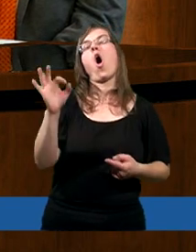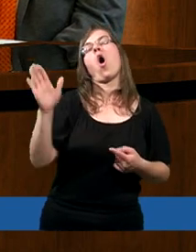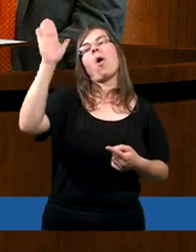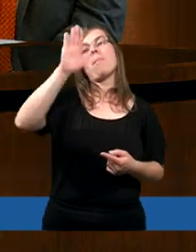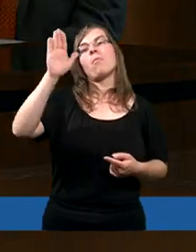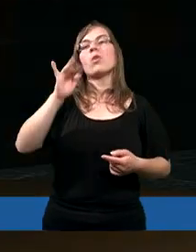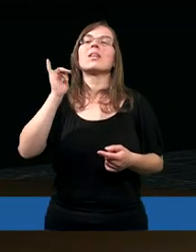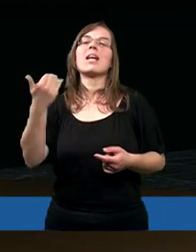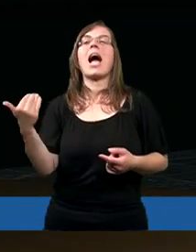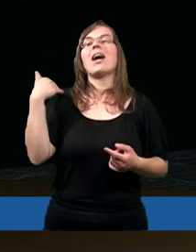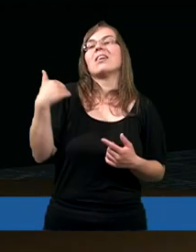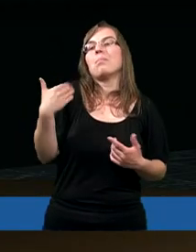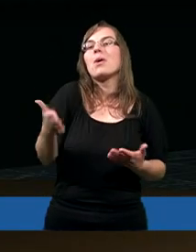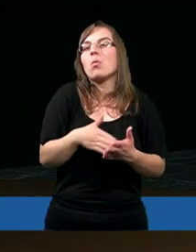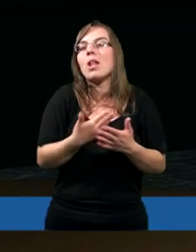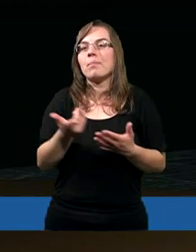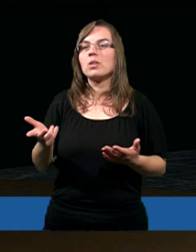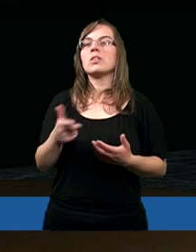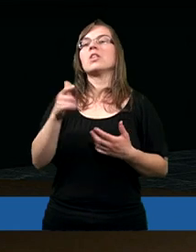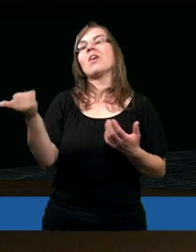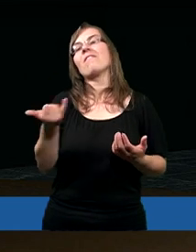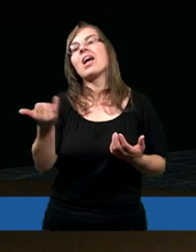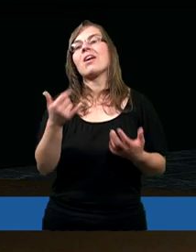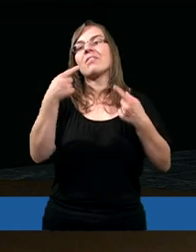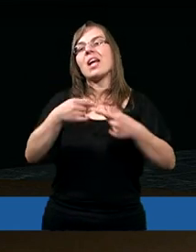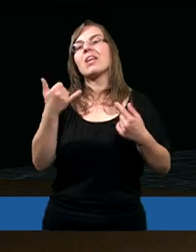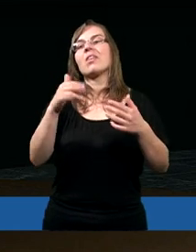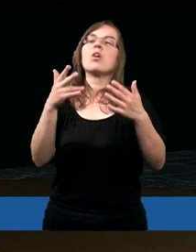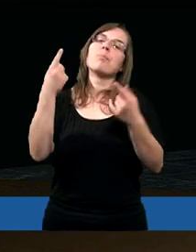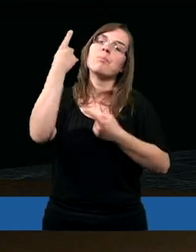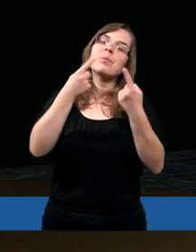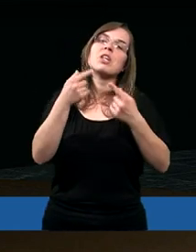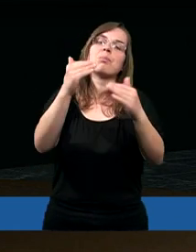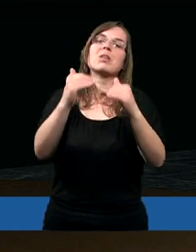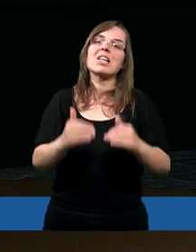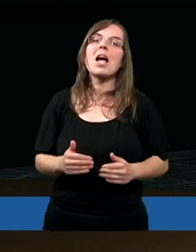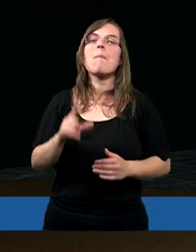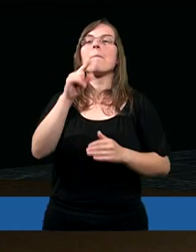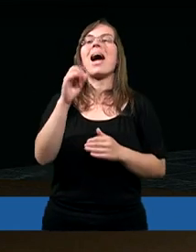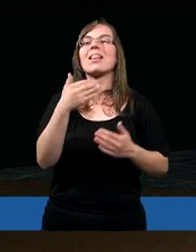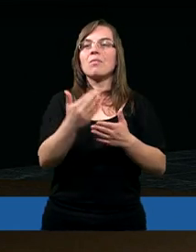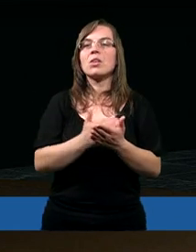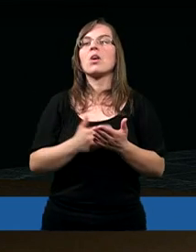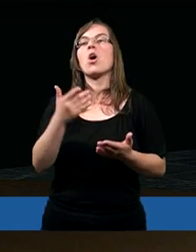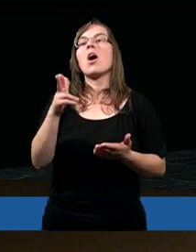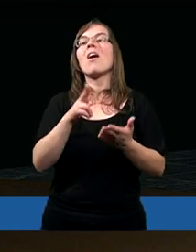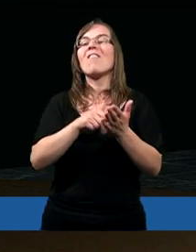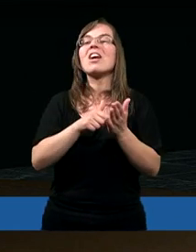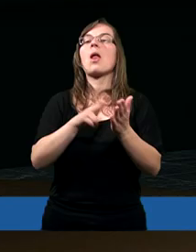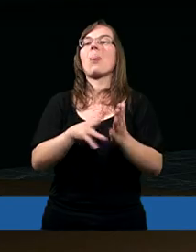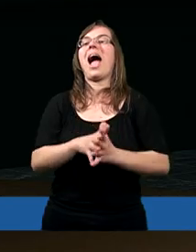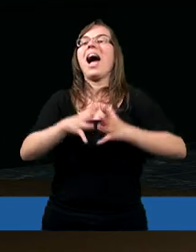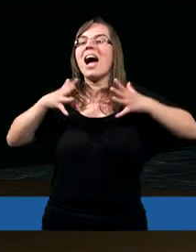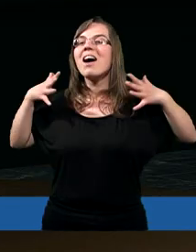baśniach, tak jak ten pierwszy wiersz, który cytowała Patrycja, ale właśnie na